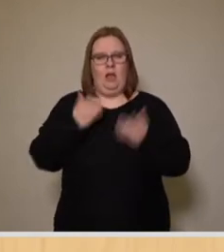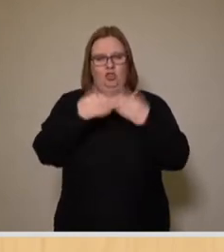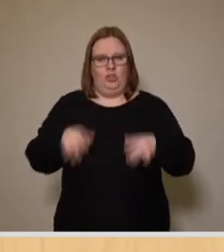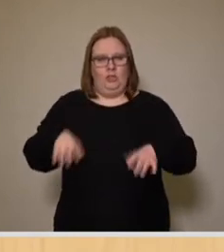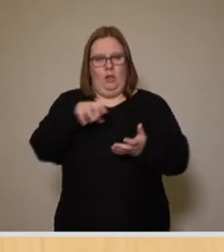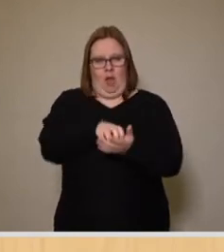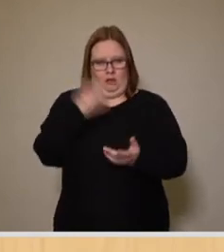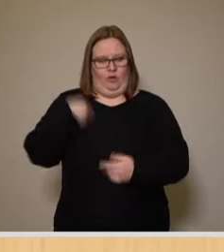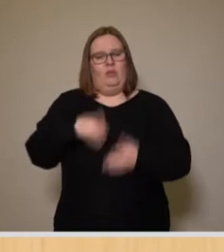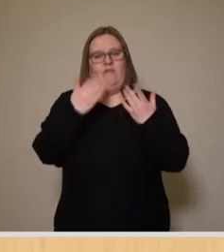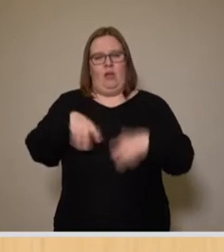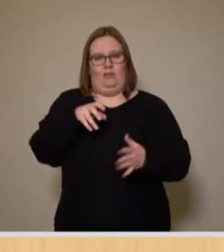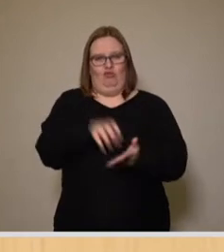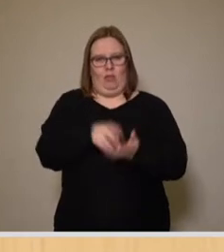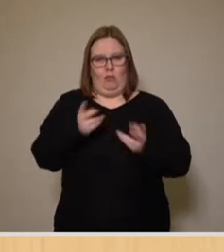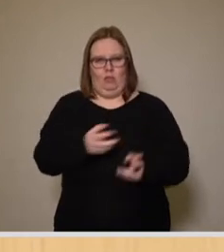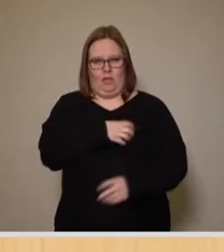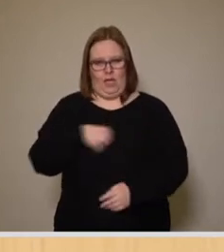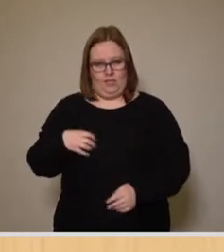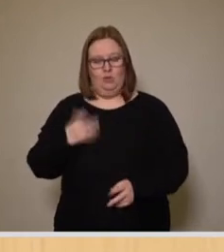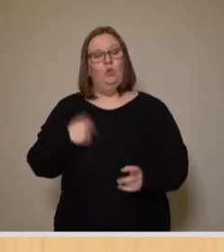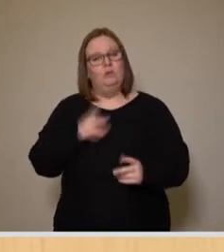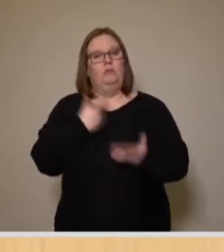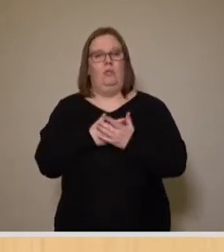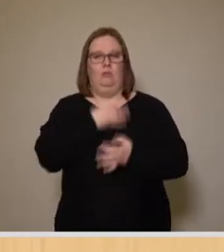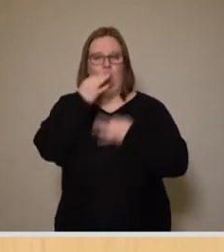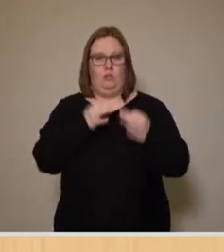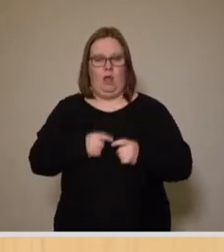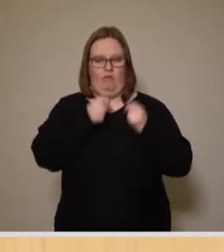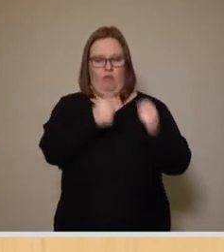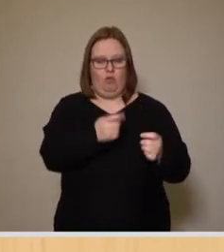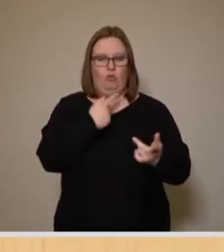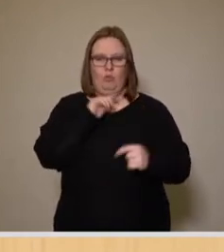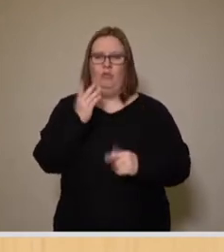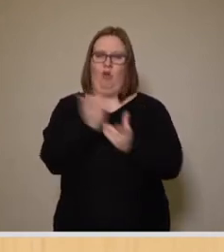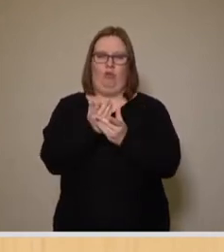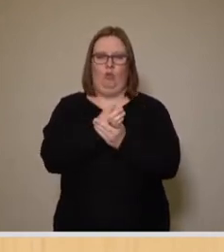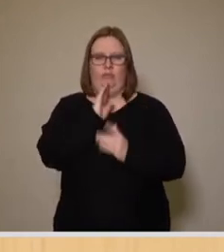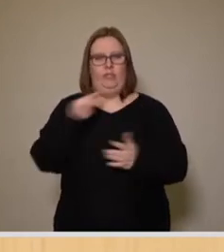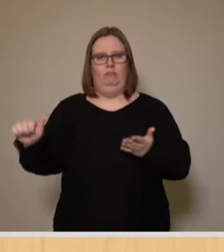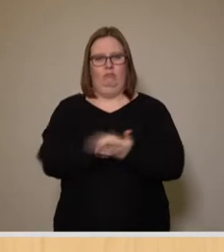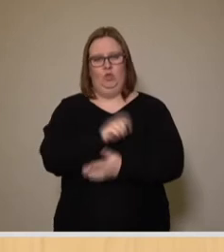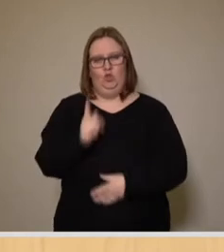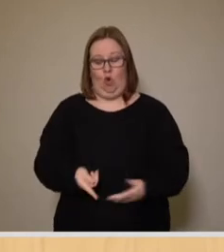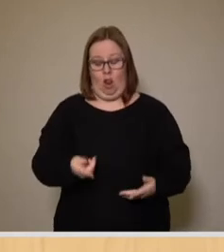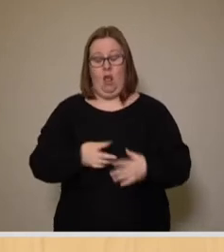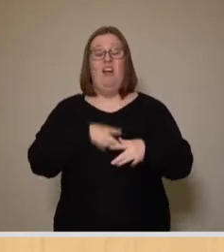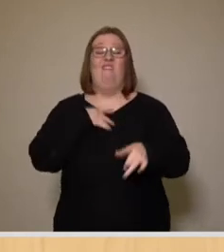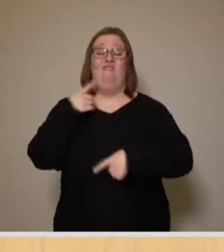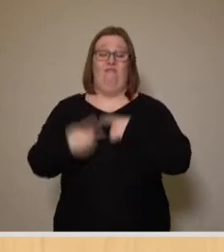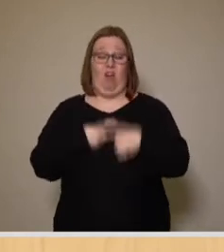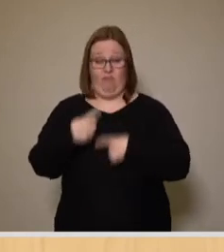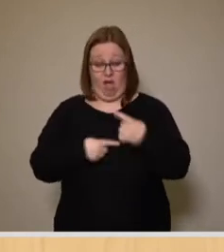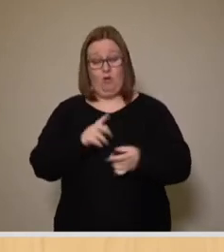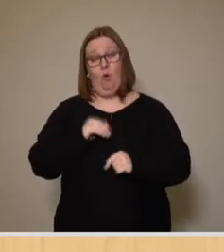Dresden. Und der Antrag lautet in die Richtung, die Verordnung für unwirksam zu erklären. Das Verfahren wird jetzt